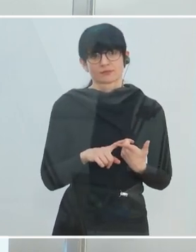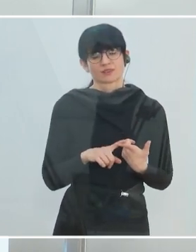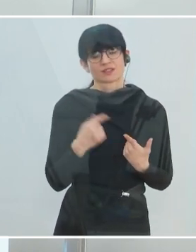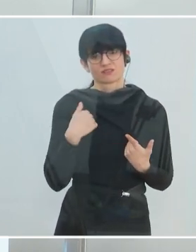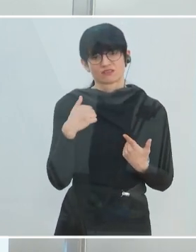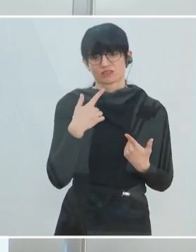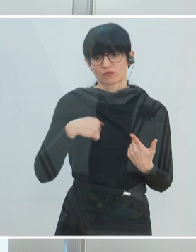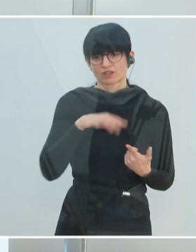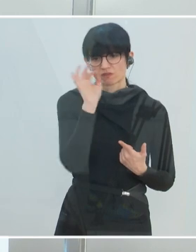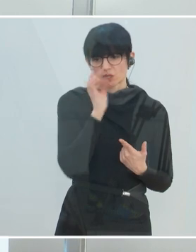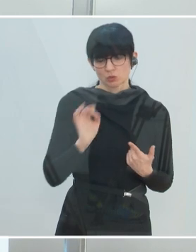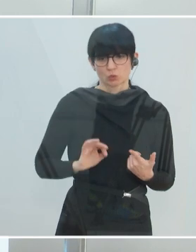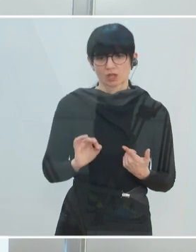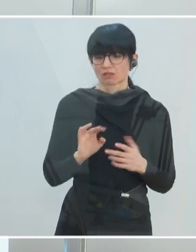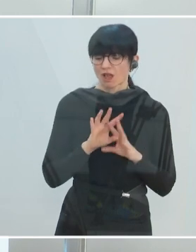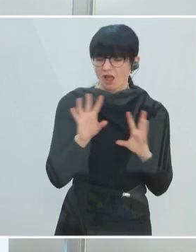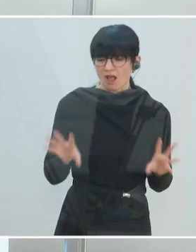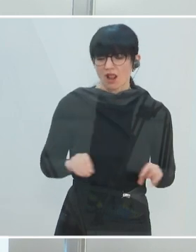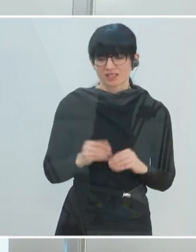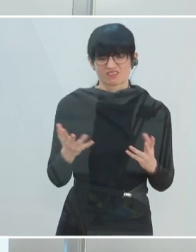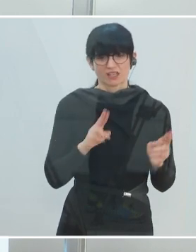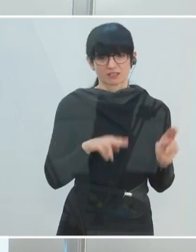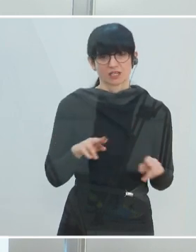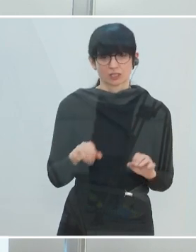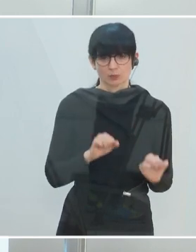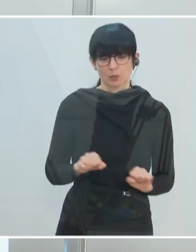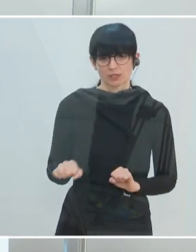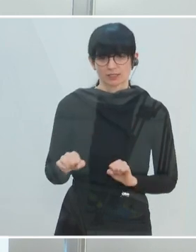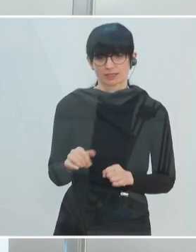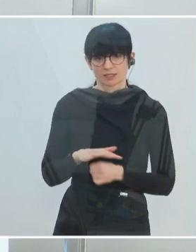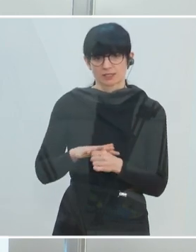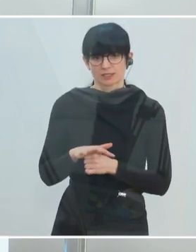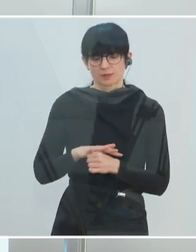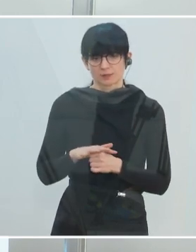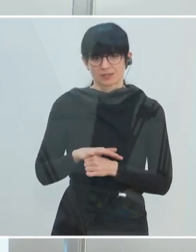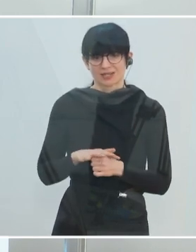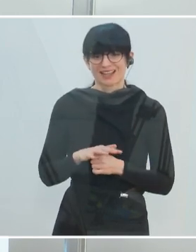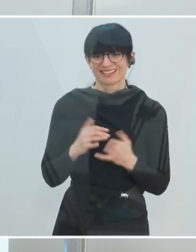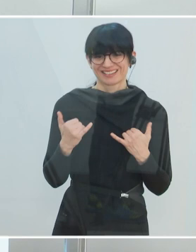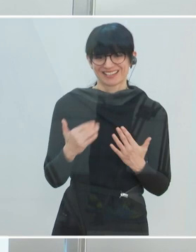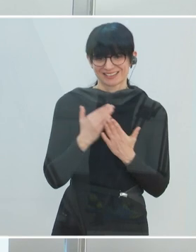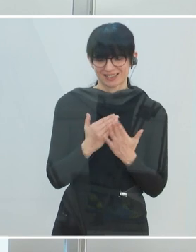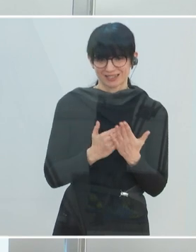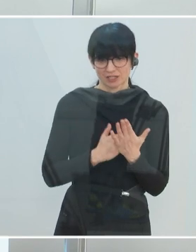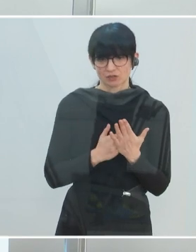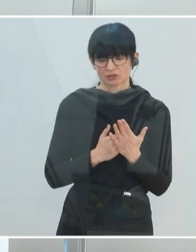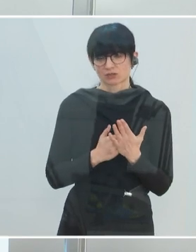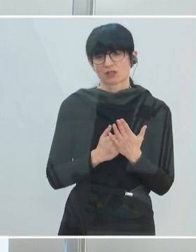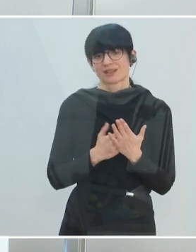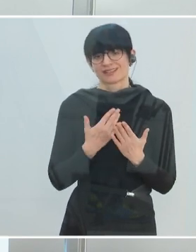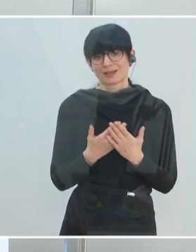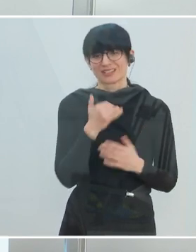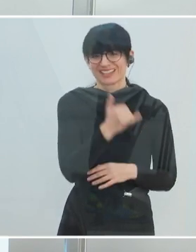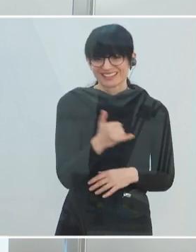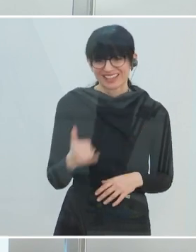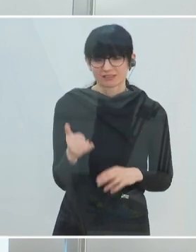versuchen wirklich bestmöglich alles, was rechtlich machbar ist, im Bereich der jetzigen Regelungen zu nützen, damit möglichst jeder